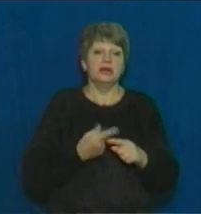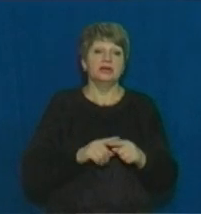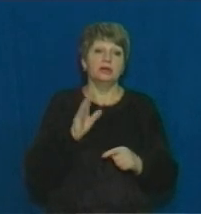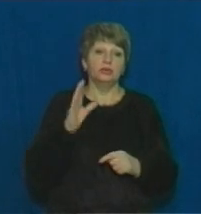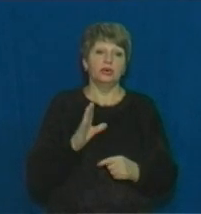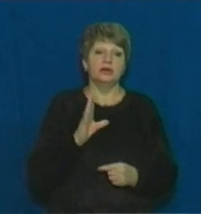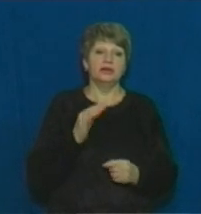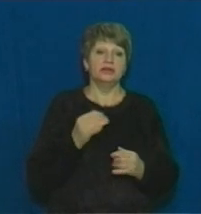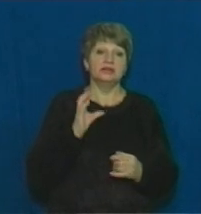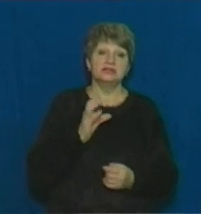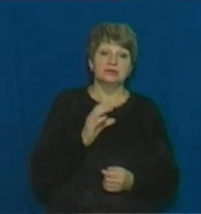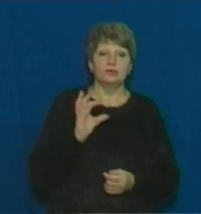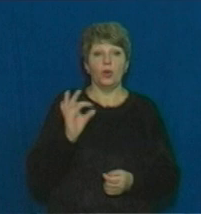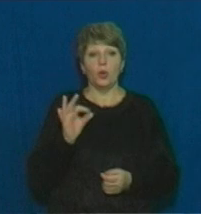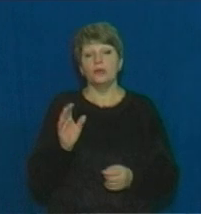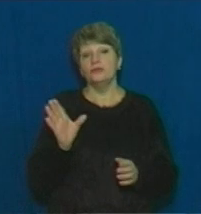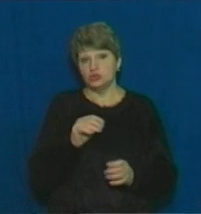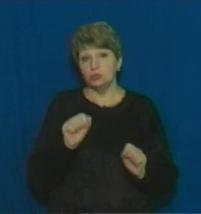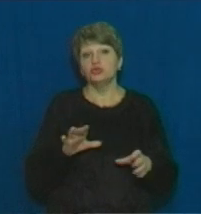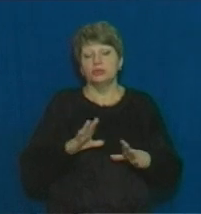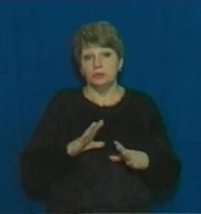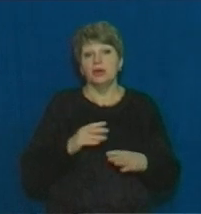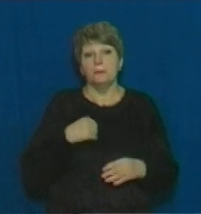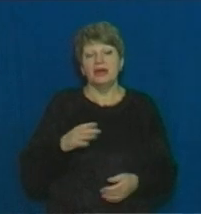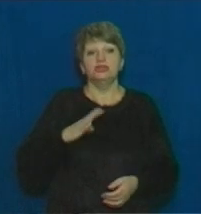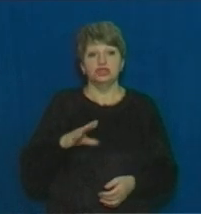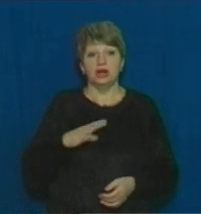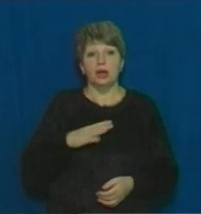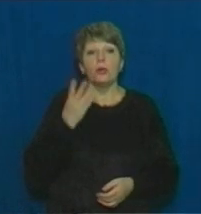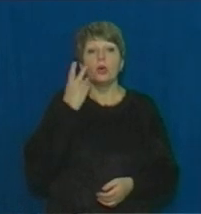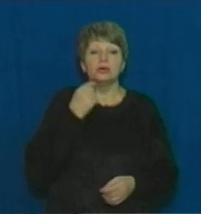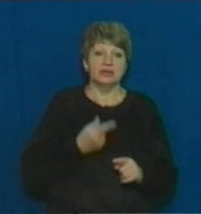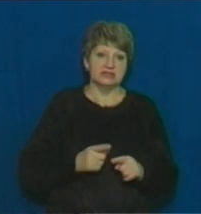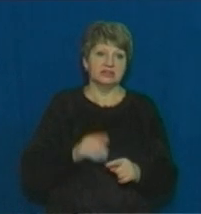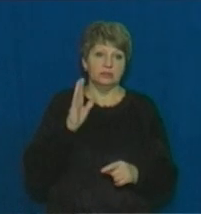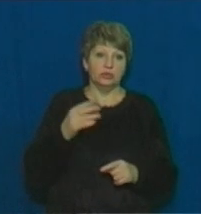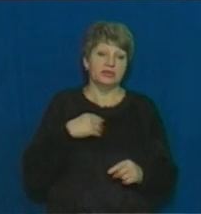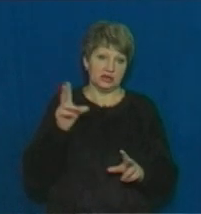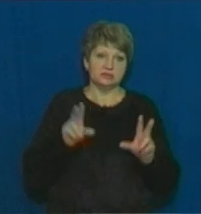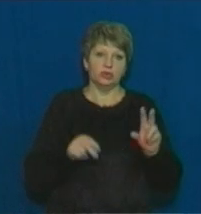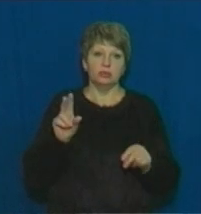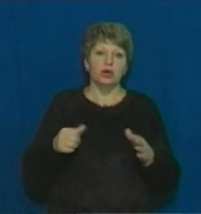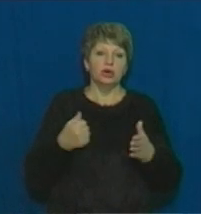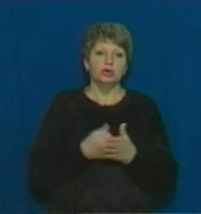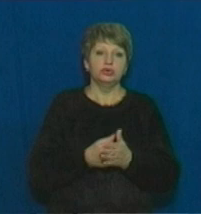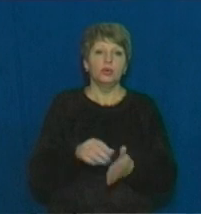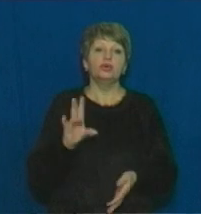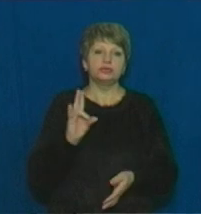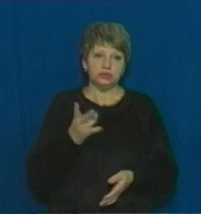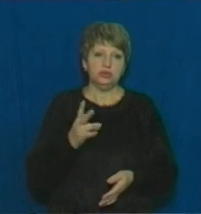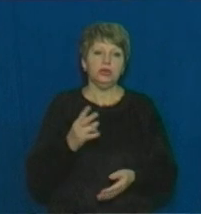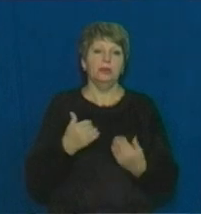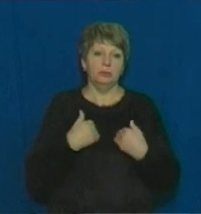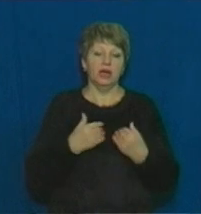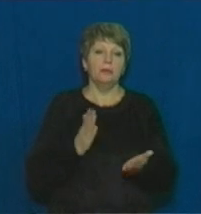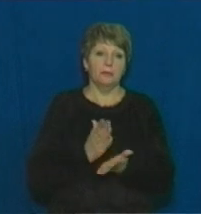-жовтень, але все може бути, тому ми все одно чекаємо, але коли це буде, я сподіваюся, до листопада все-таки